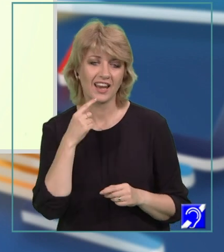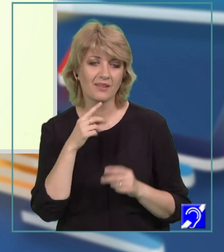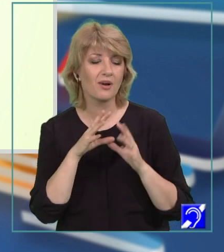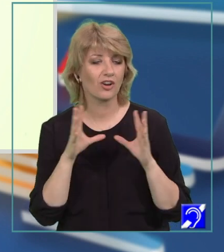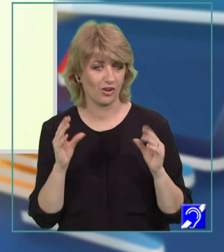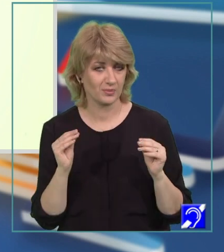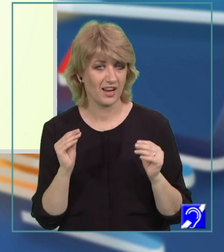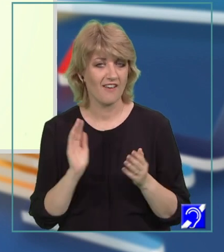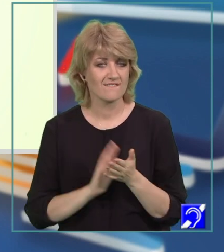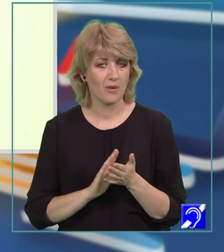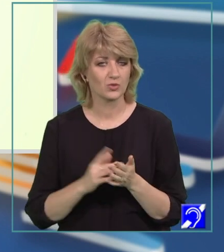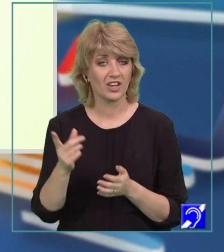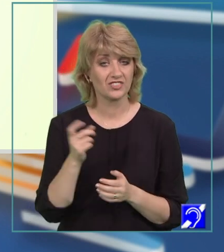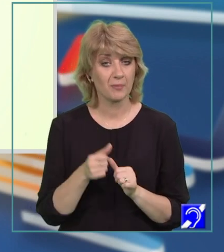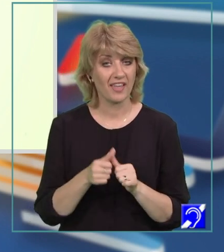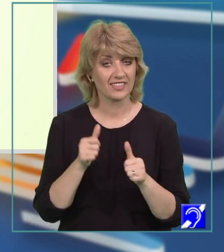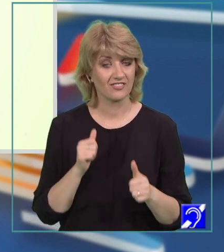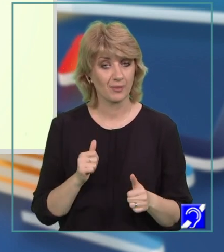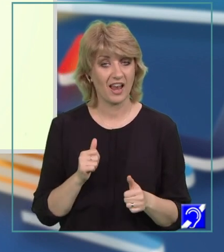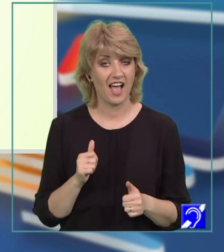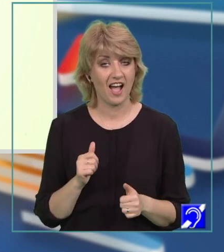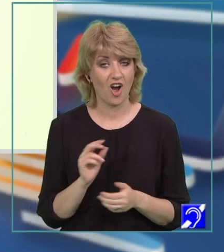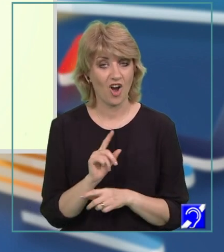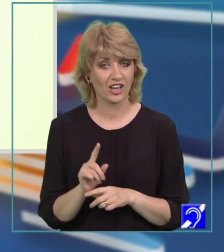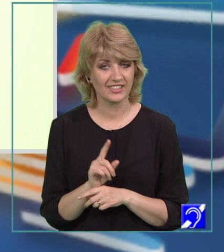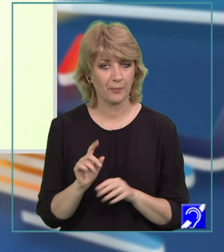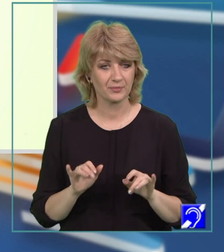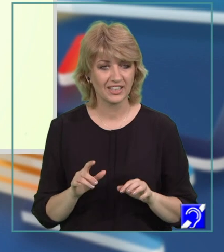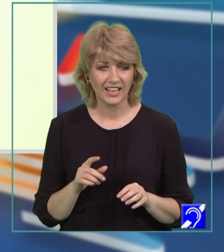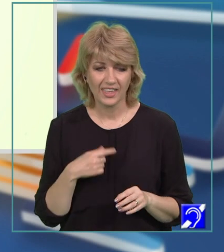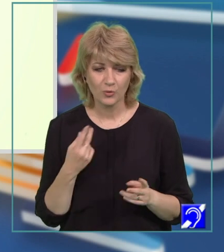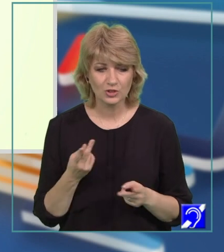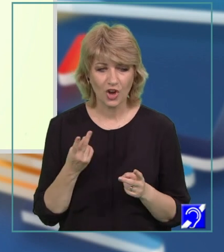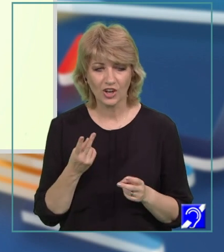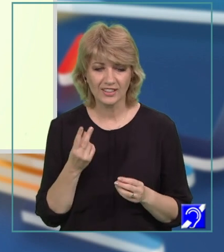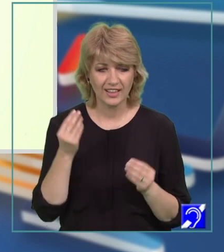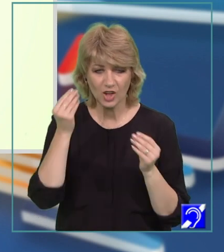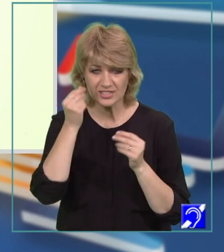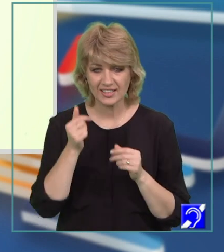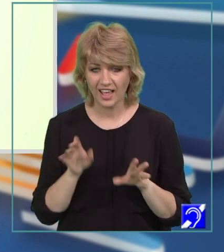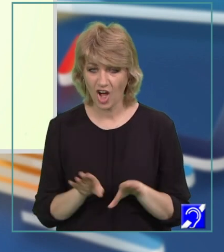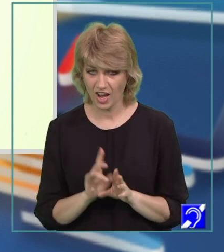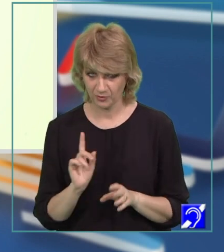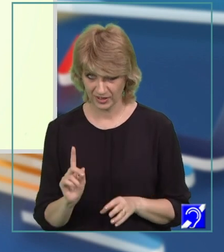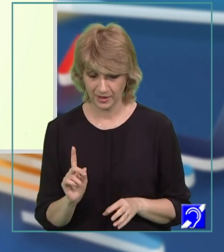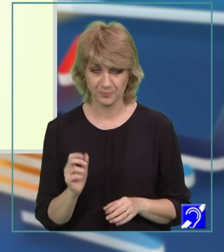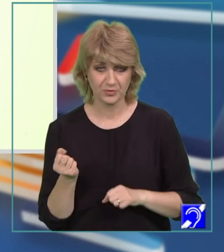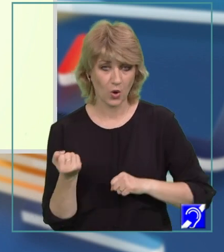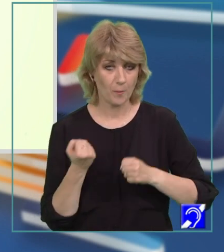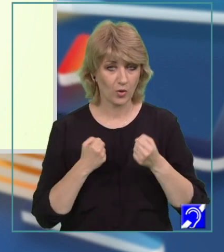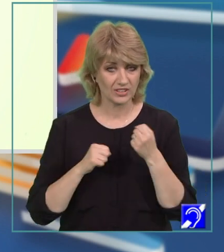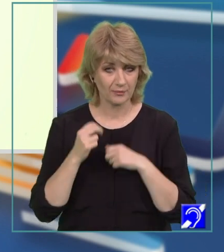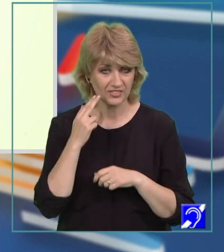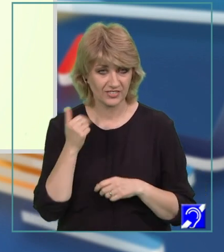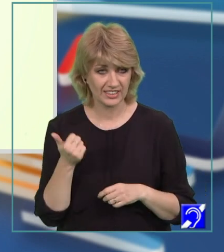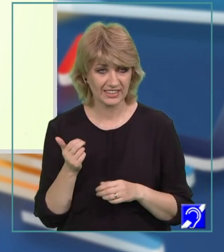Faptul că vine mai devreme la lecțiile de pian dezvăluie că e ușor îndrăgostită de colegul său. Comportamentul Antoniei